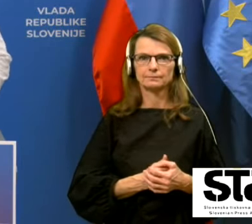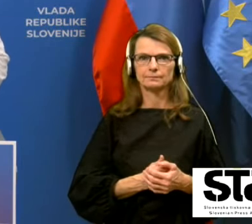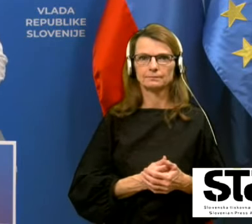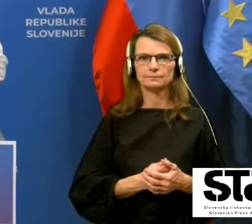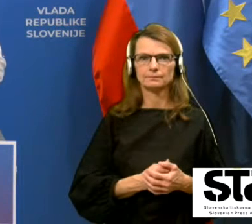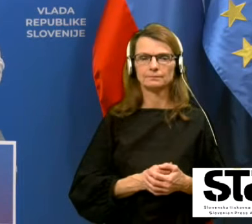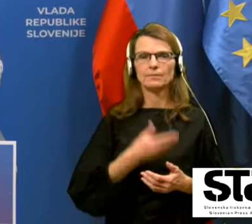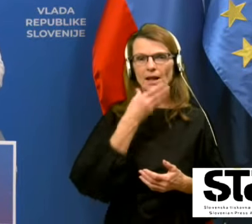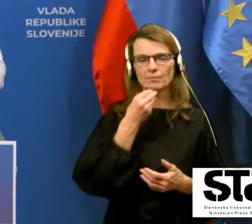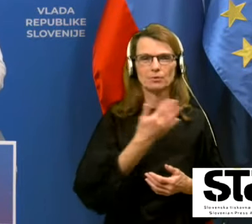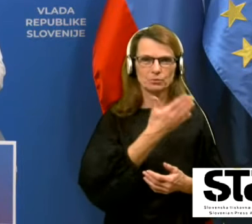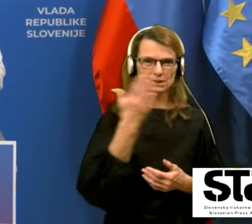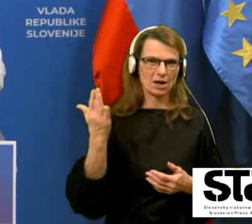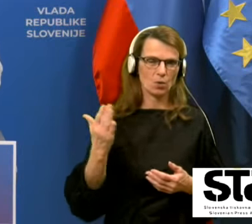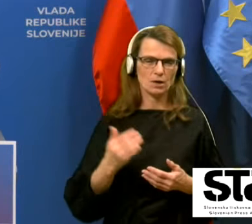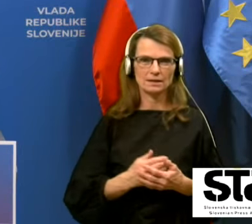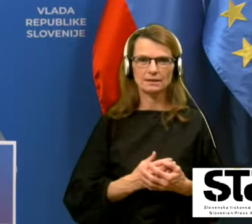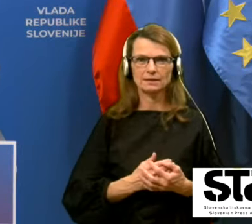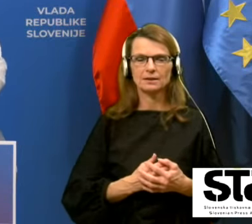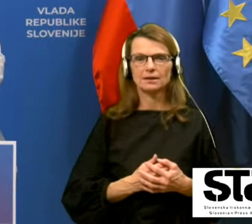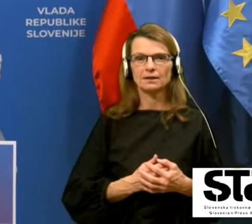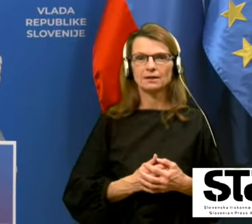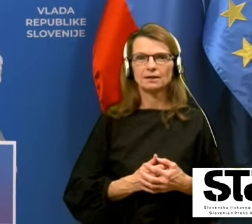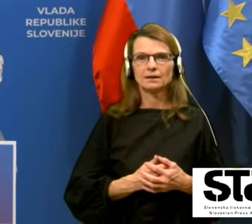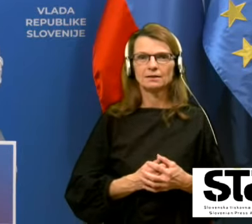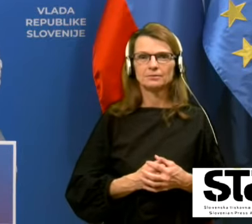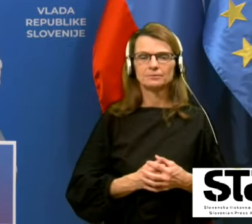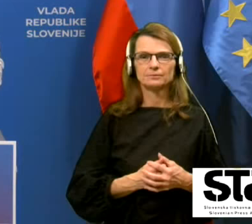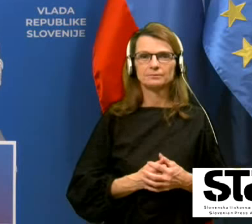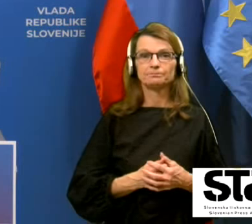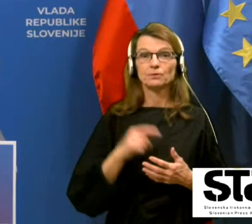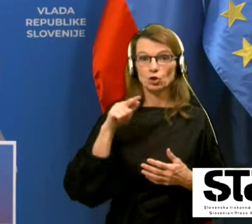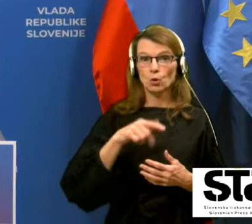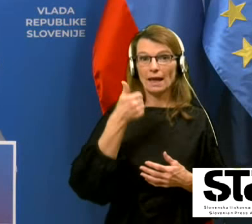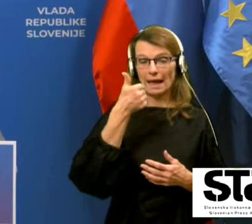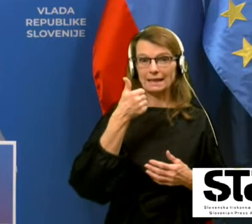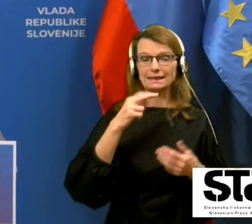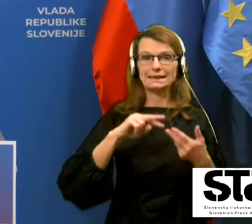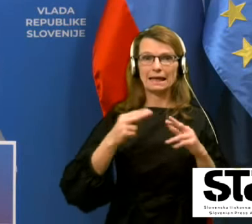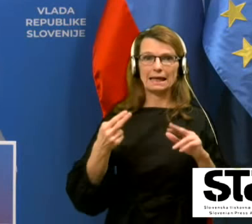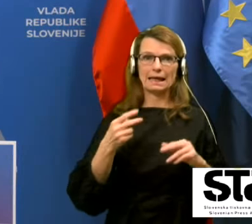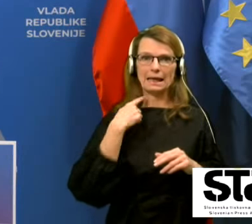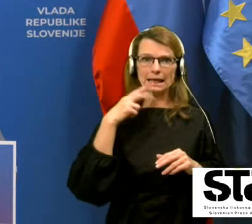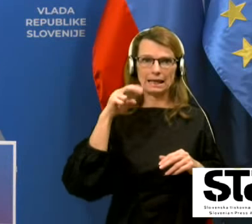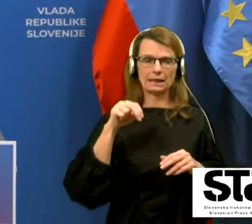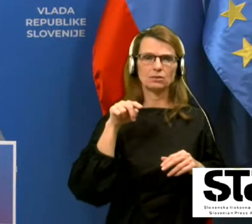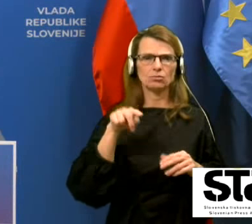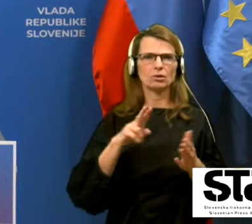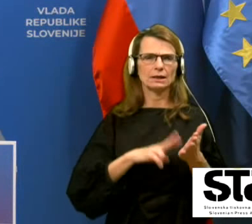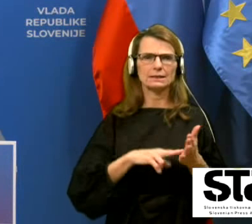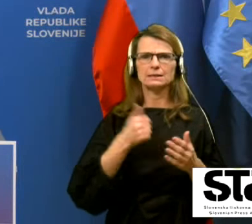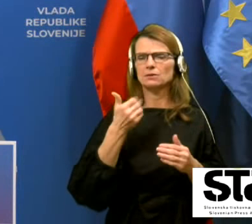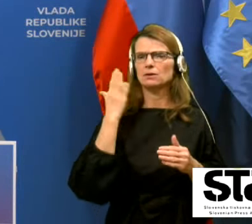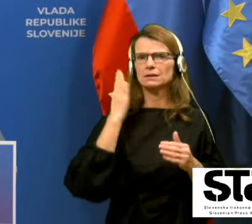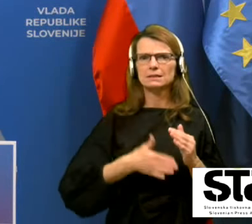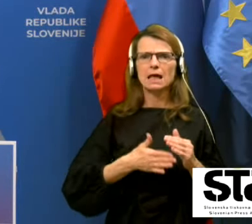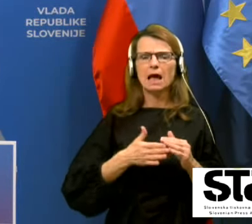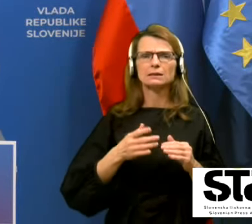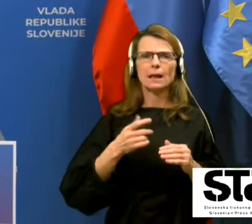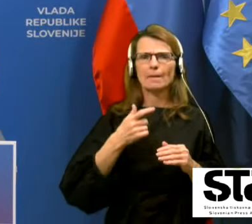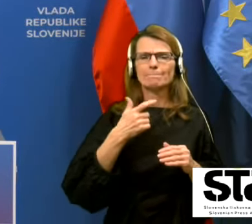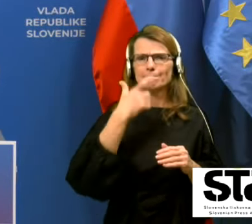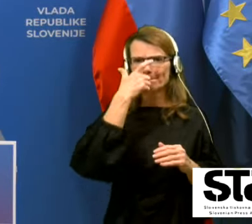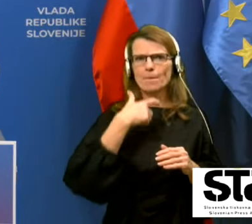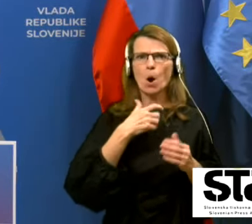Lepo pozdravljeni. To je Endgame, to je res tisto zadnje poglavje.